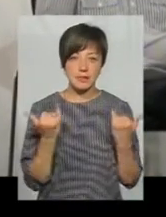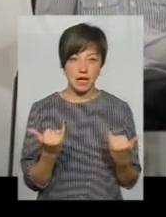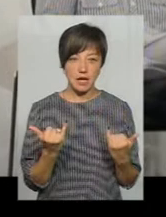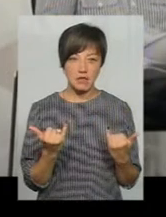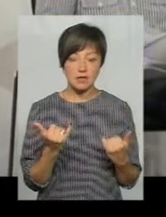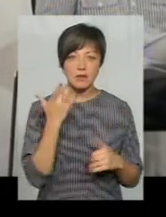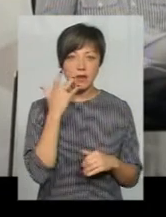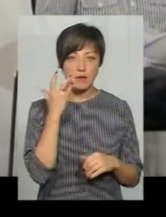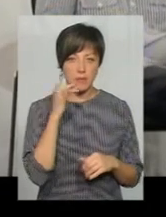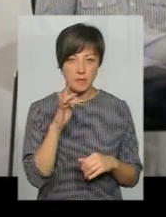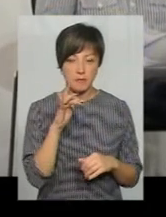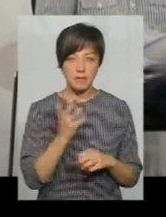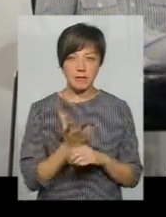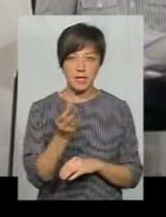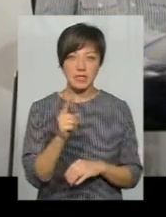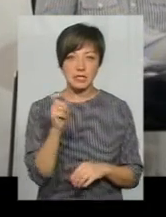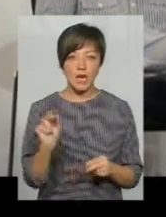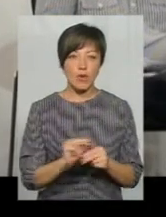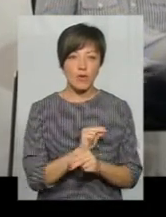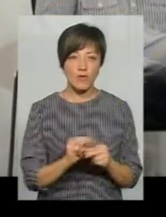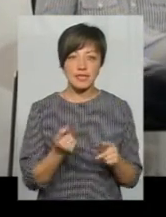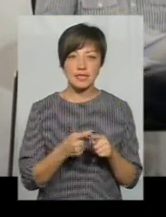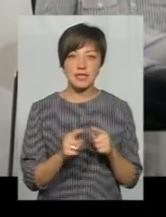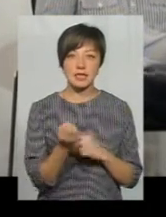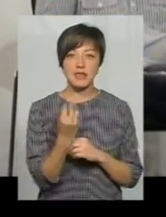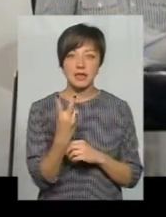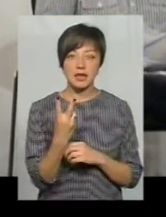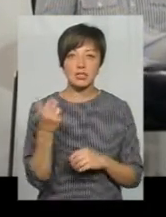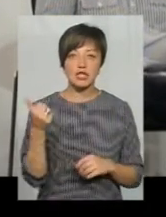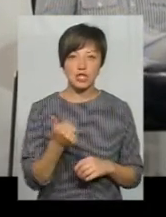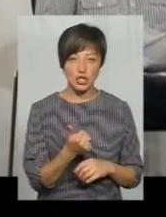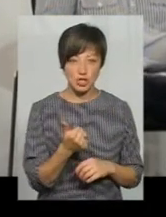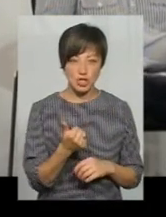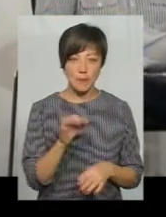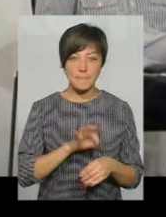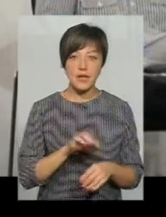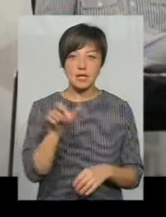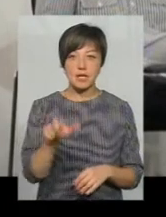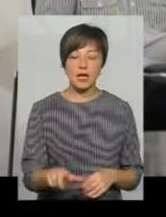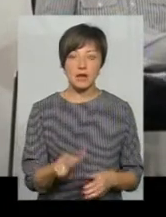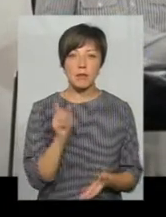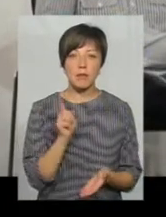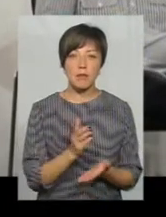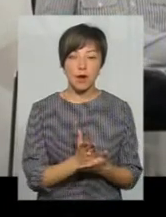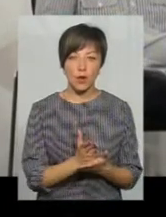в США платять за лікування. Це 12 тижнів пацієнти мають